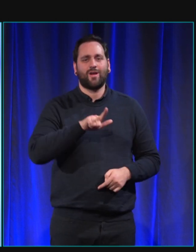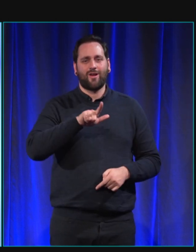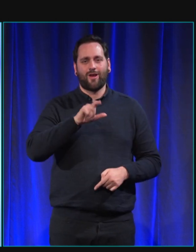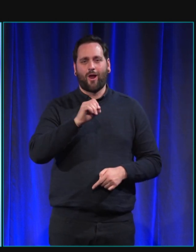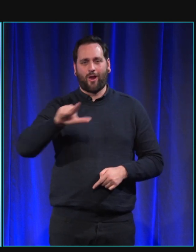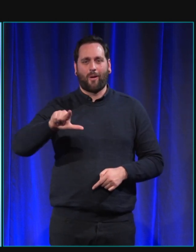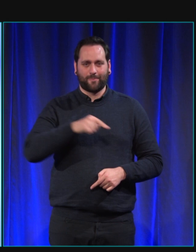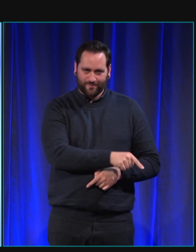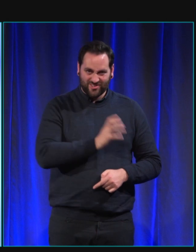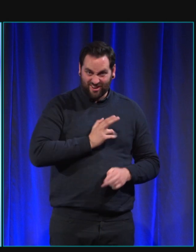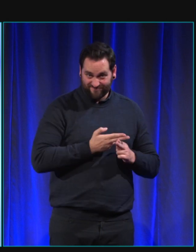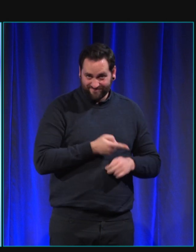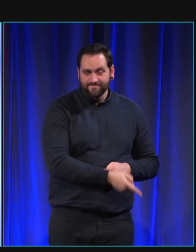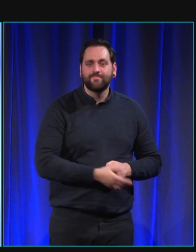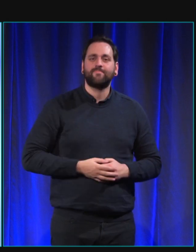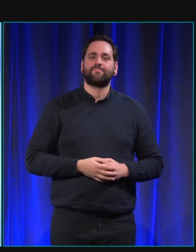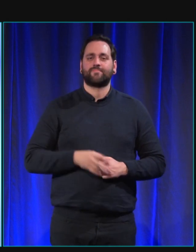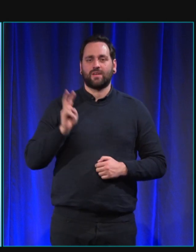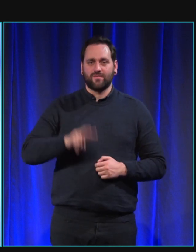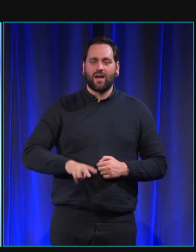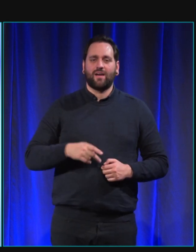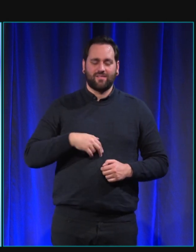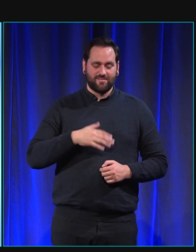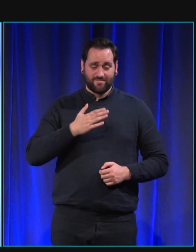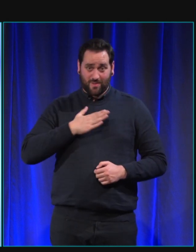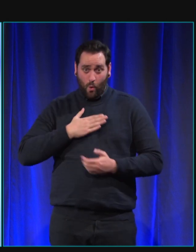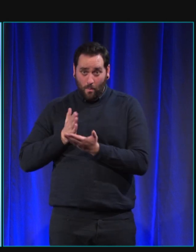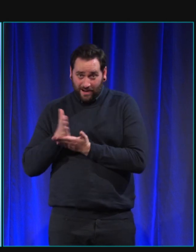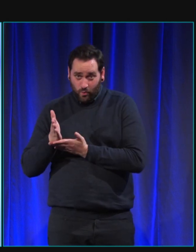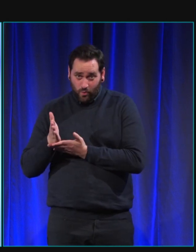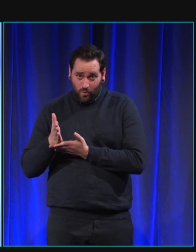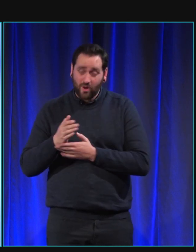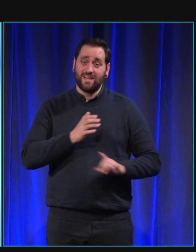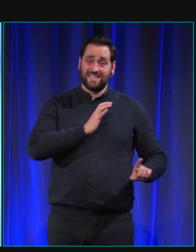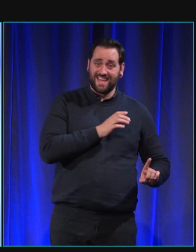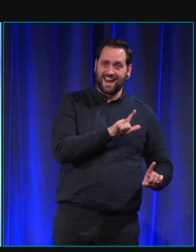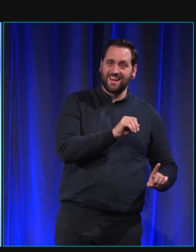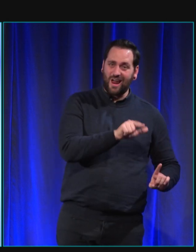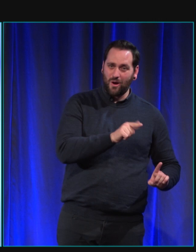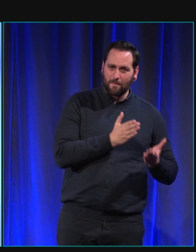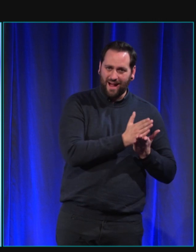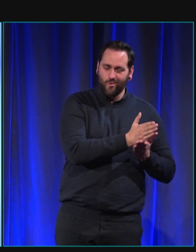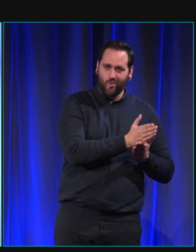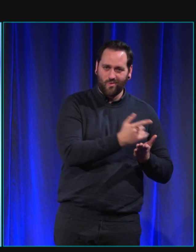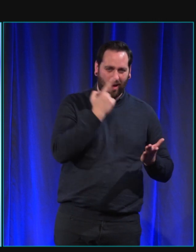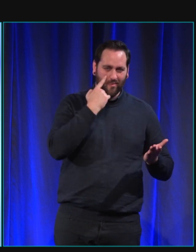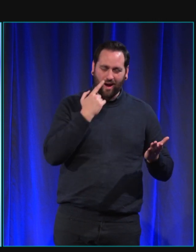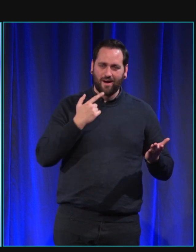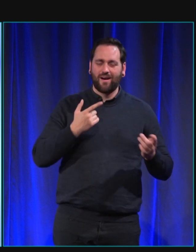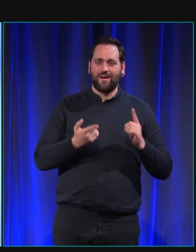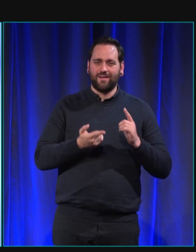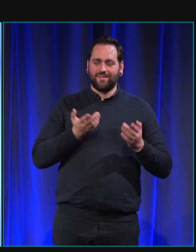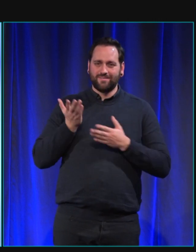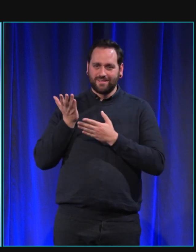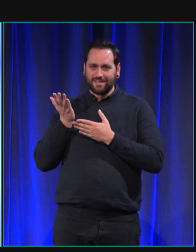je vais essayer de faire en parallèle mon parcours et le parcours de LOL parce que je pense que c'est intéressant de nous le mettre en parcours croisé moi